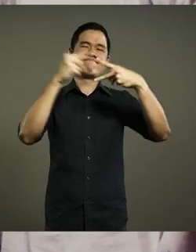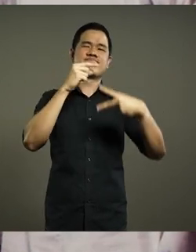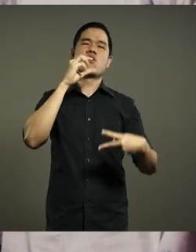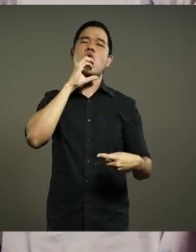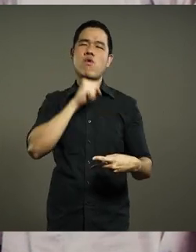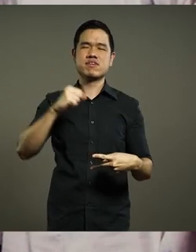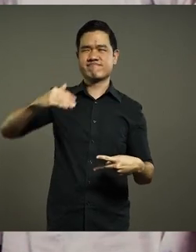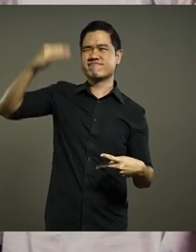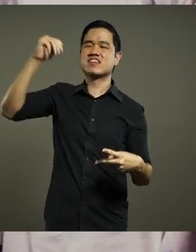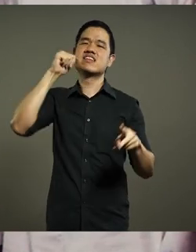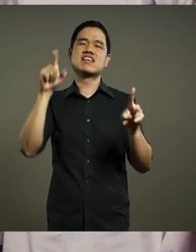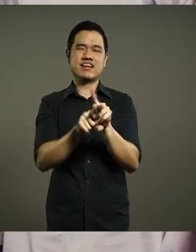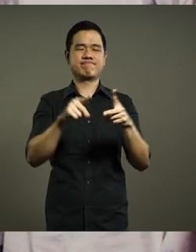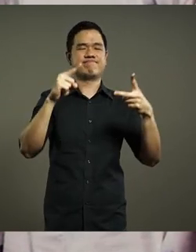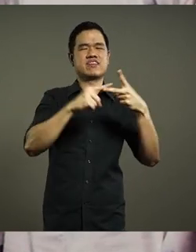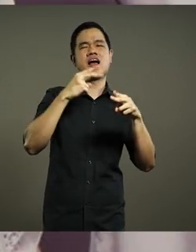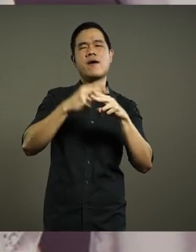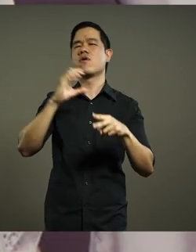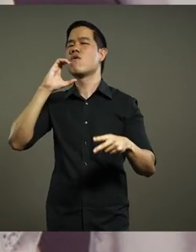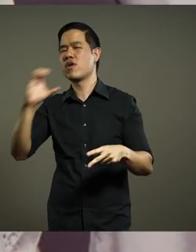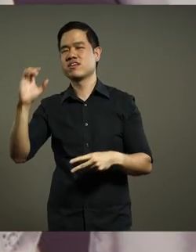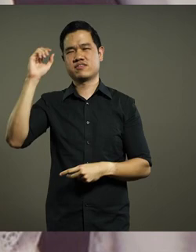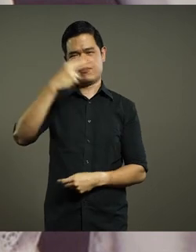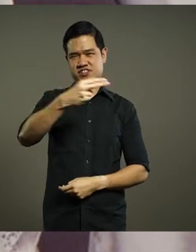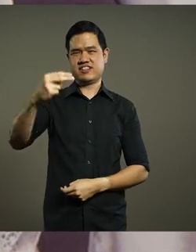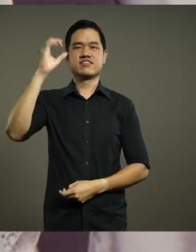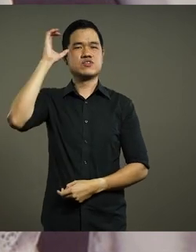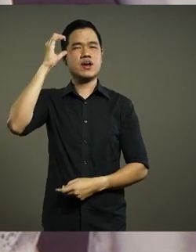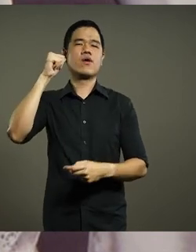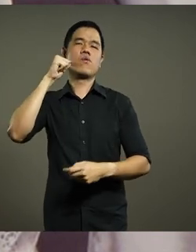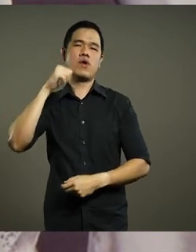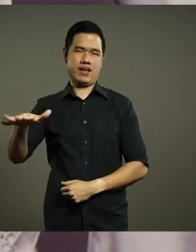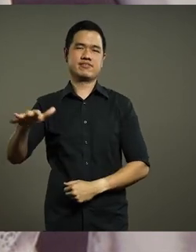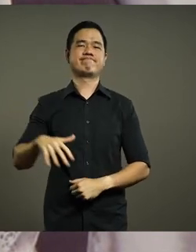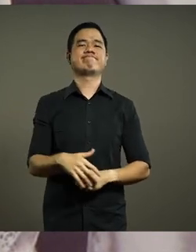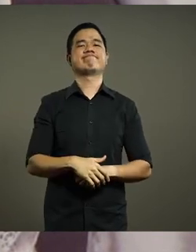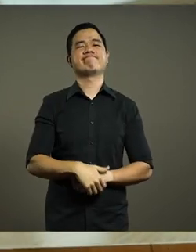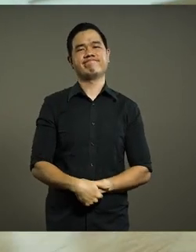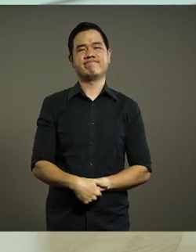perempuan. Nci juga merupakan nama panggilan untuk wanita Tionghoa di Indonesia.